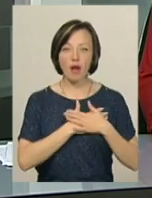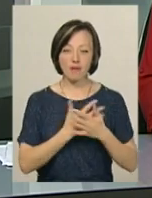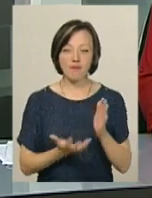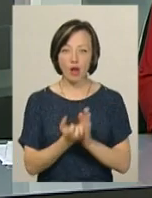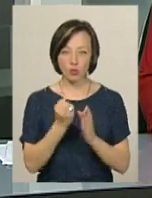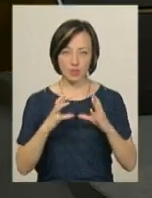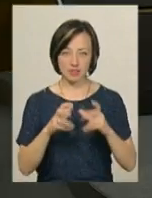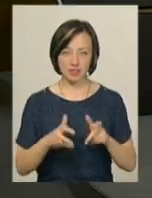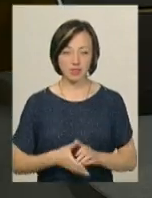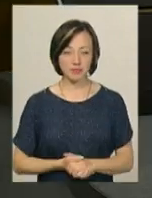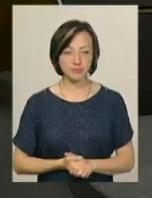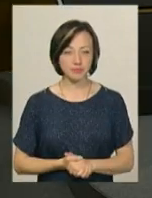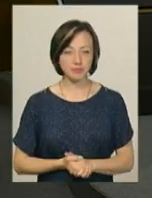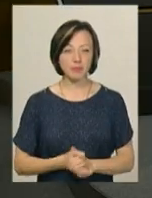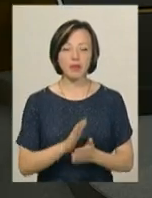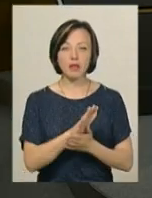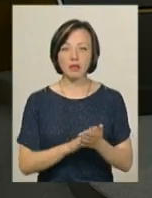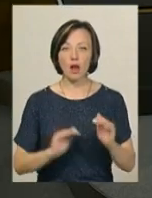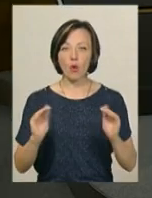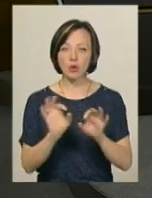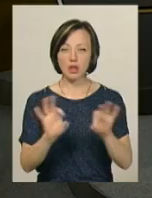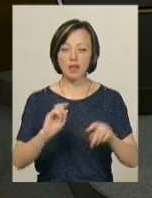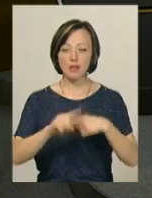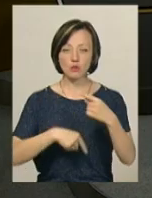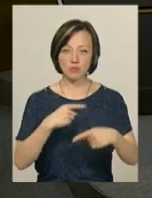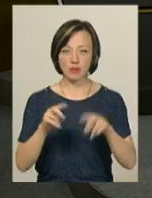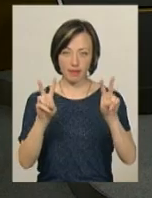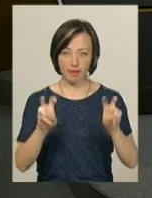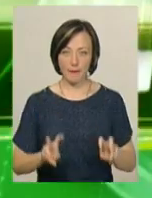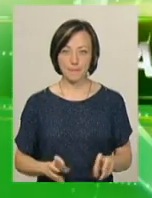світ». Далі – короткий огляд наступних тем.